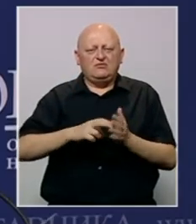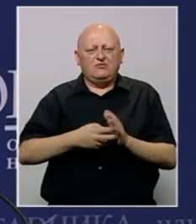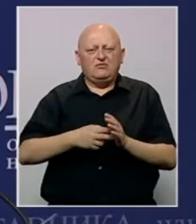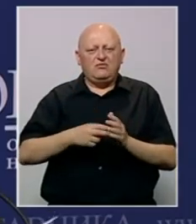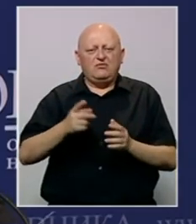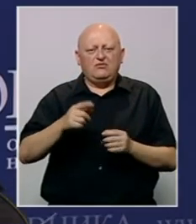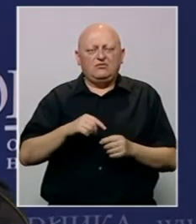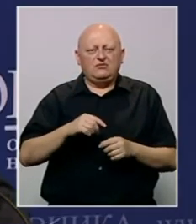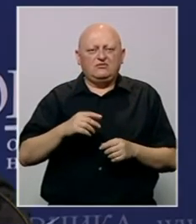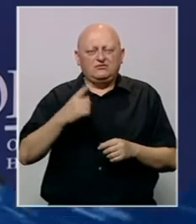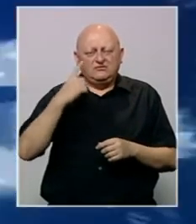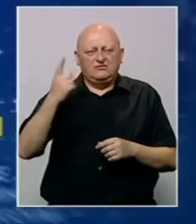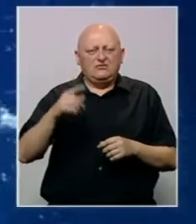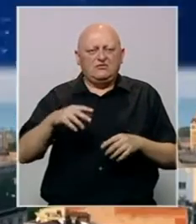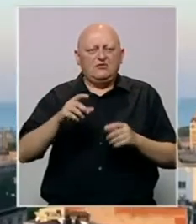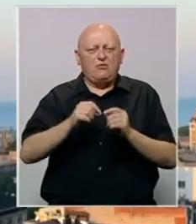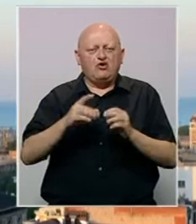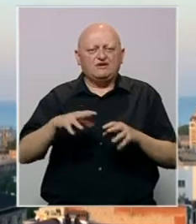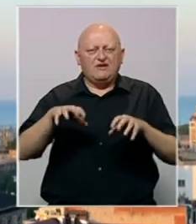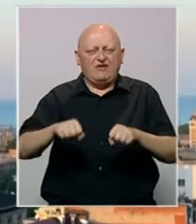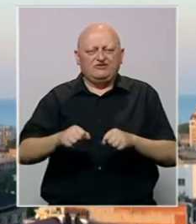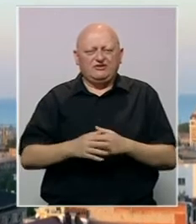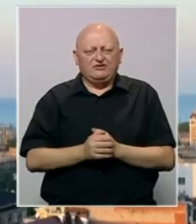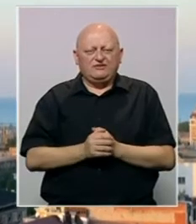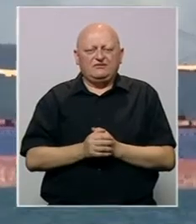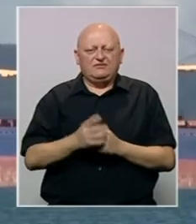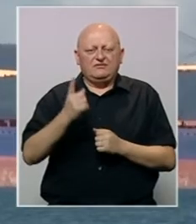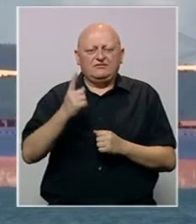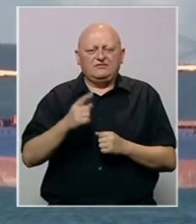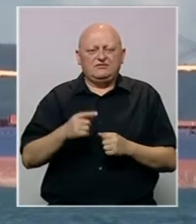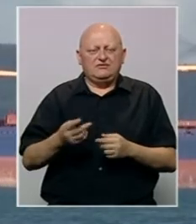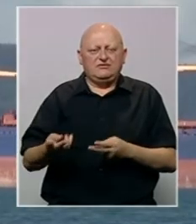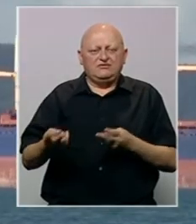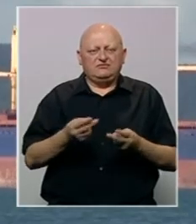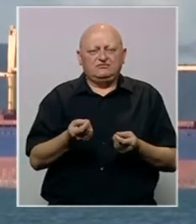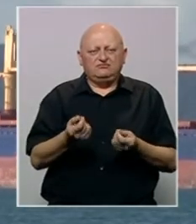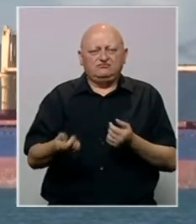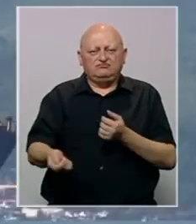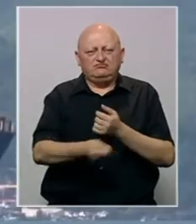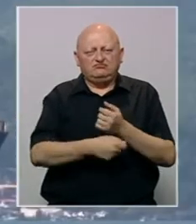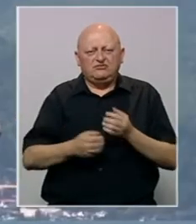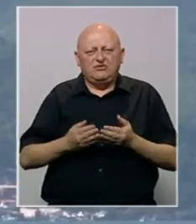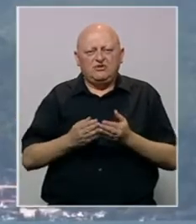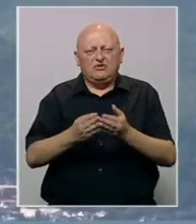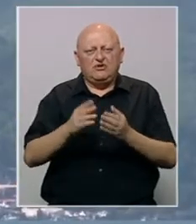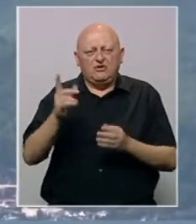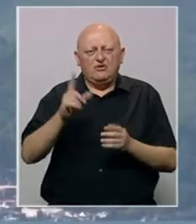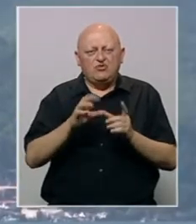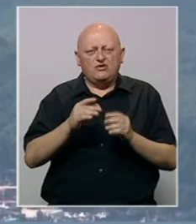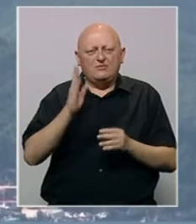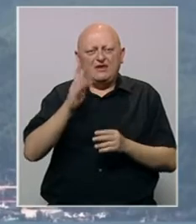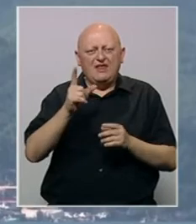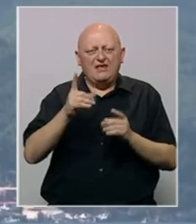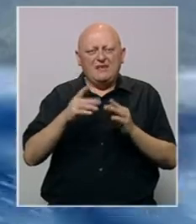pesimisti, izvjesna Bonska oblaštenja. Prvi brod sa žitaricama krenuo iz ukrajinske luke Odesa prema Liban.